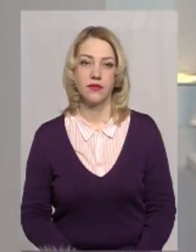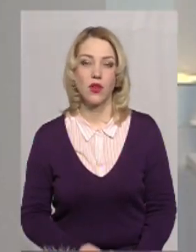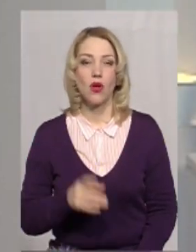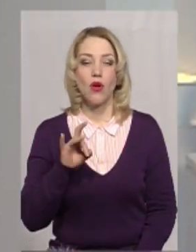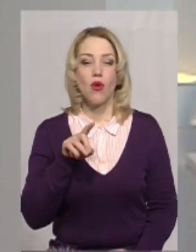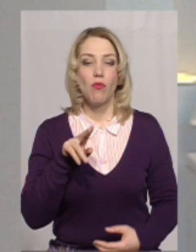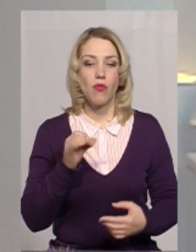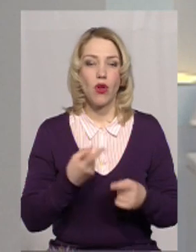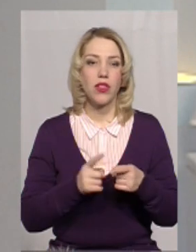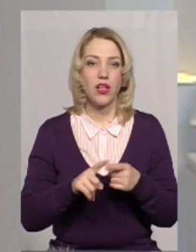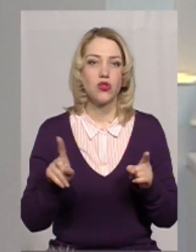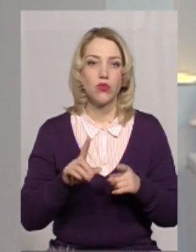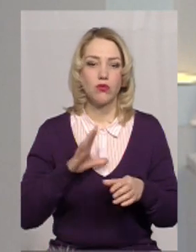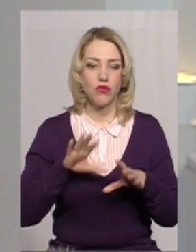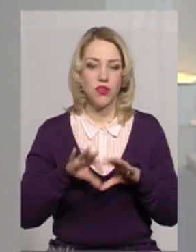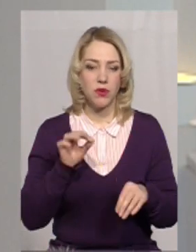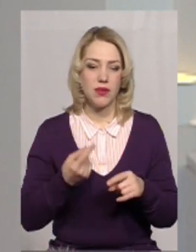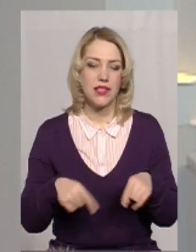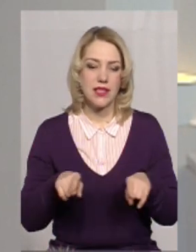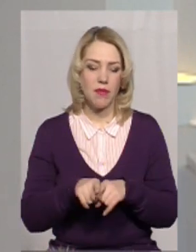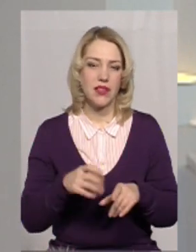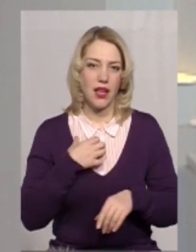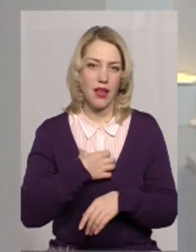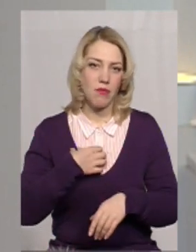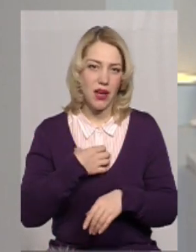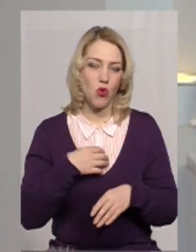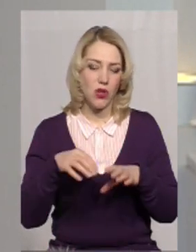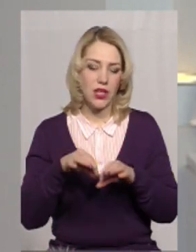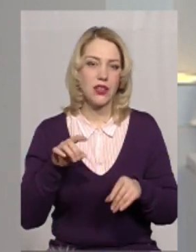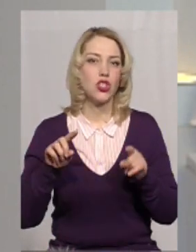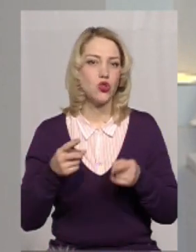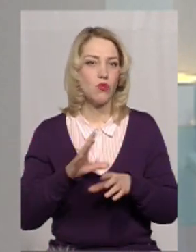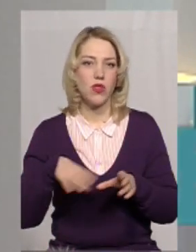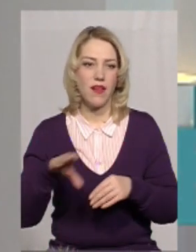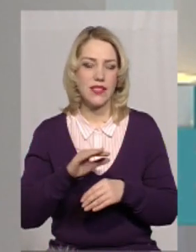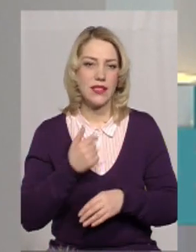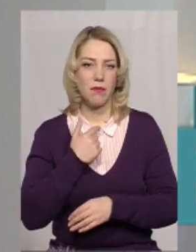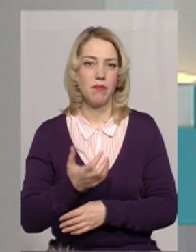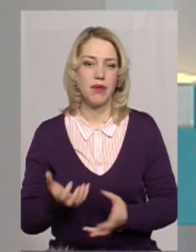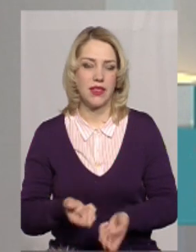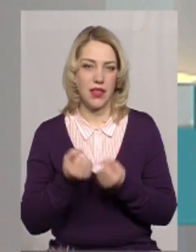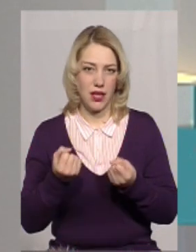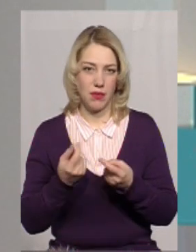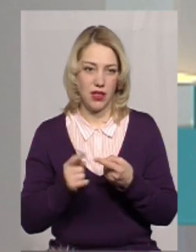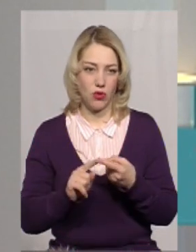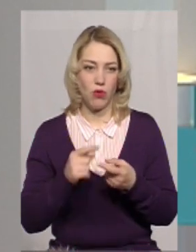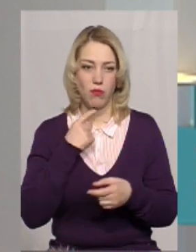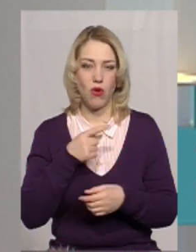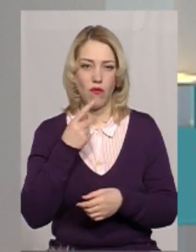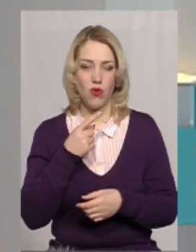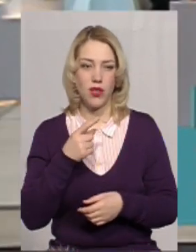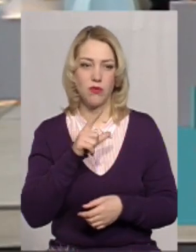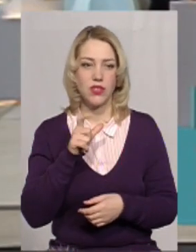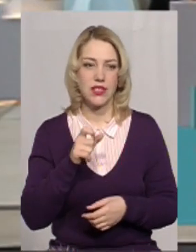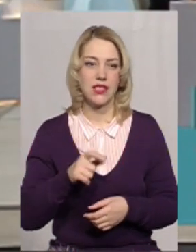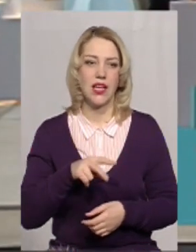Проте, чому був вибраний саме такий пріоритет і чому не всі підтримали його, поговоримо